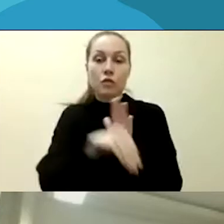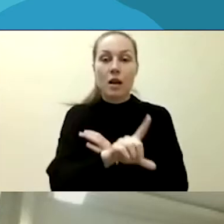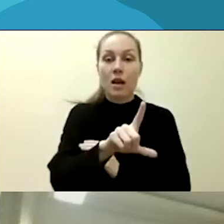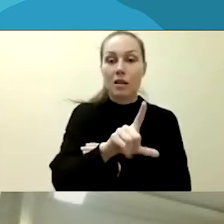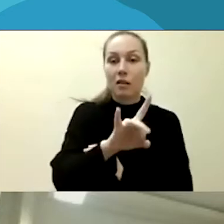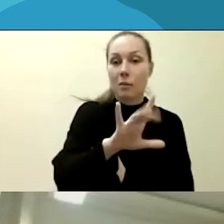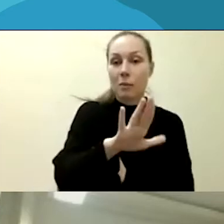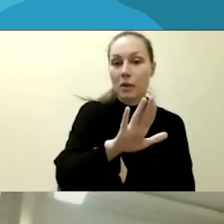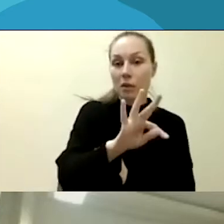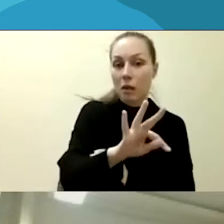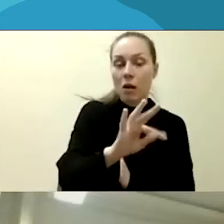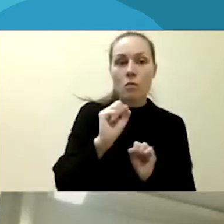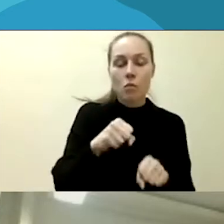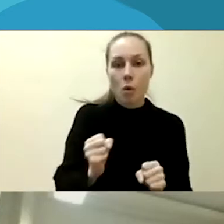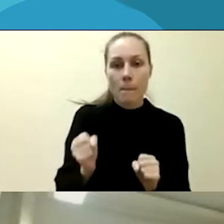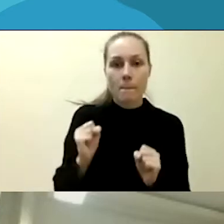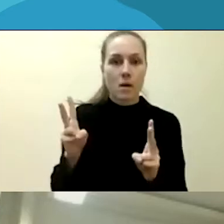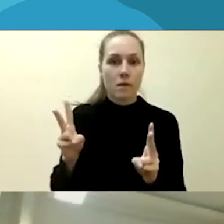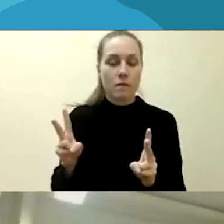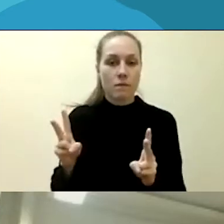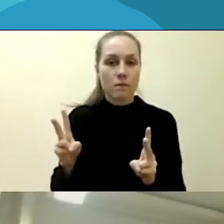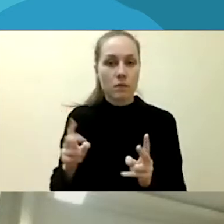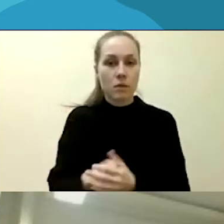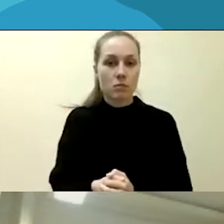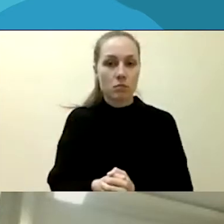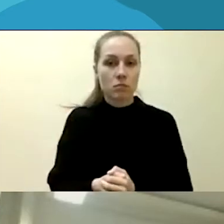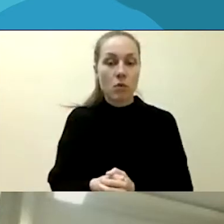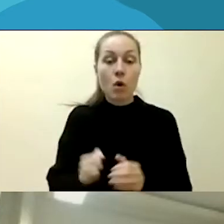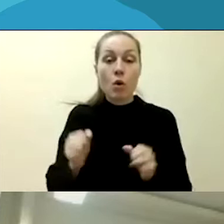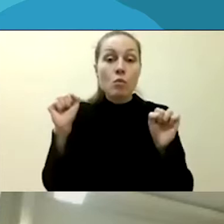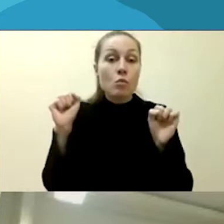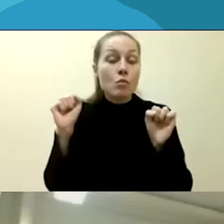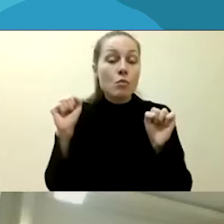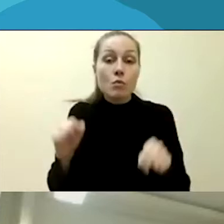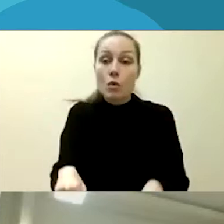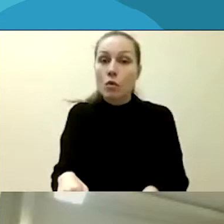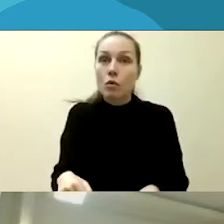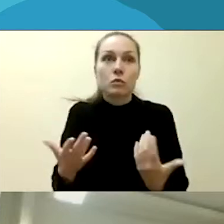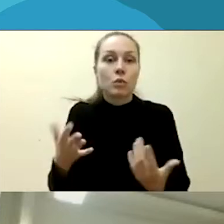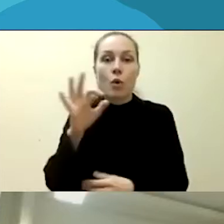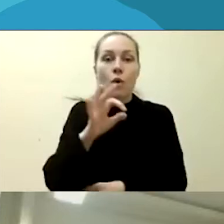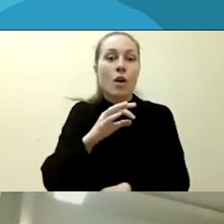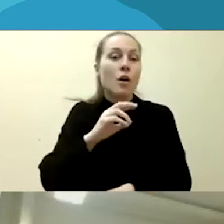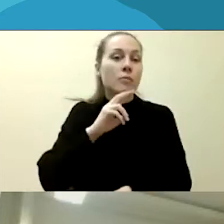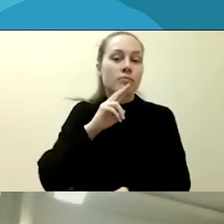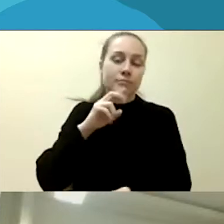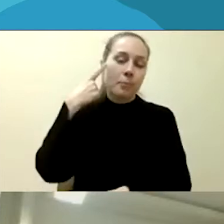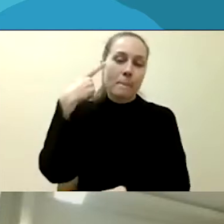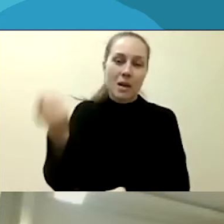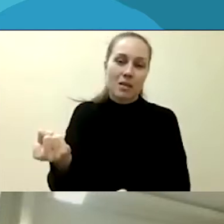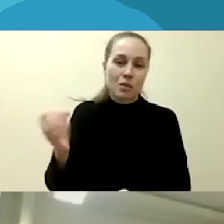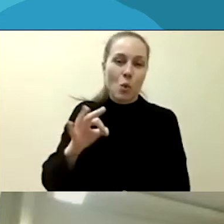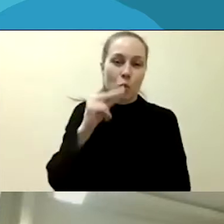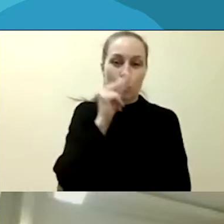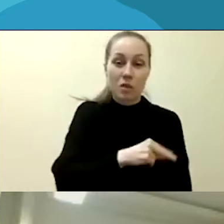tau gali kilti pavojus. Gali būti, kad apie nusikaltimus nepranešama to dėl, kad asmo yra